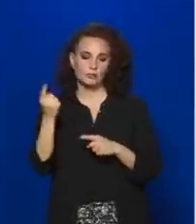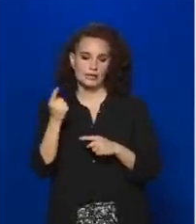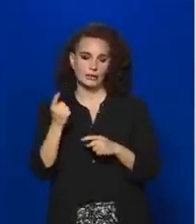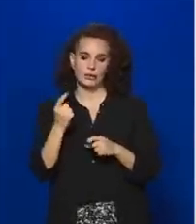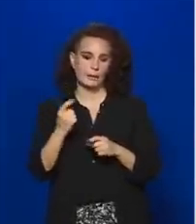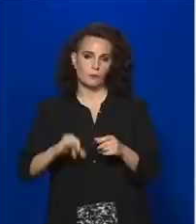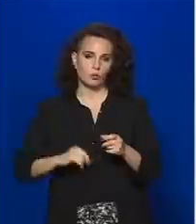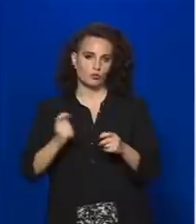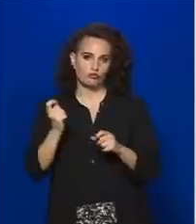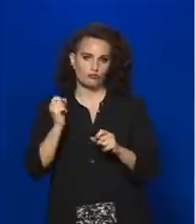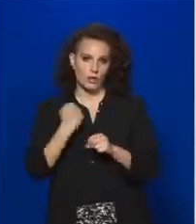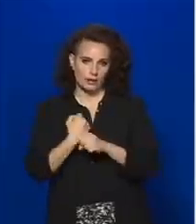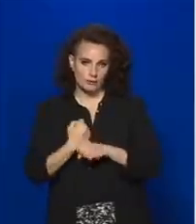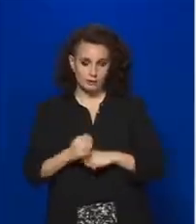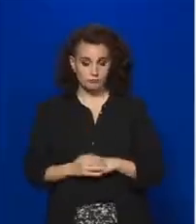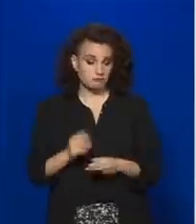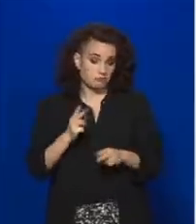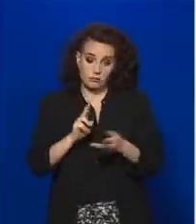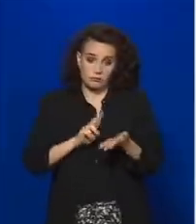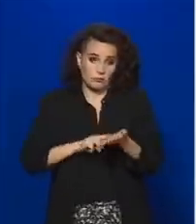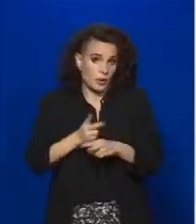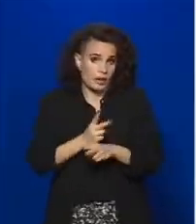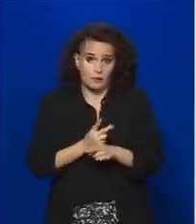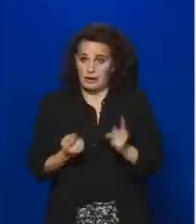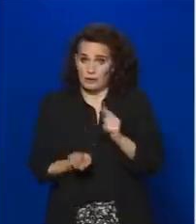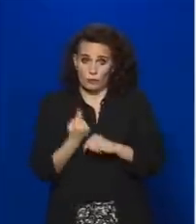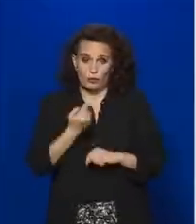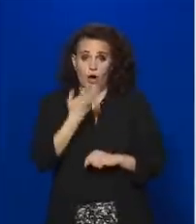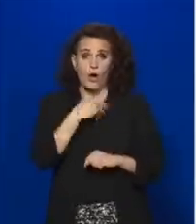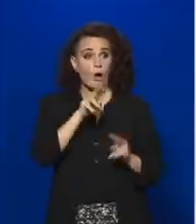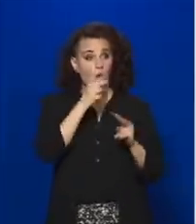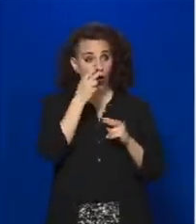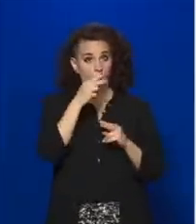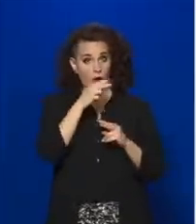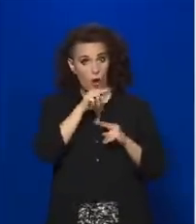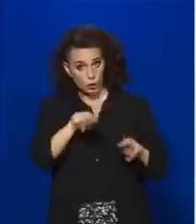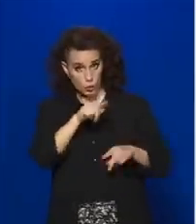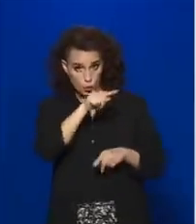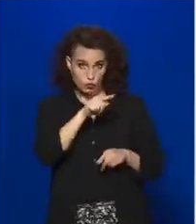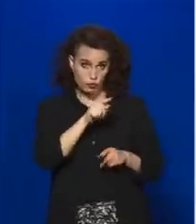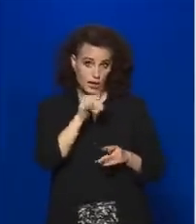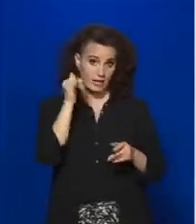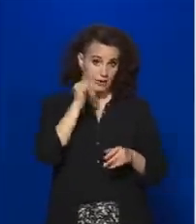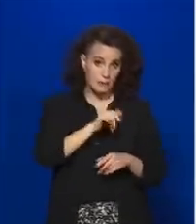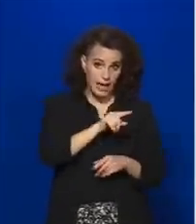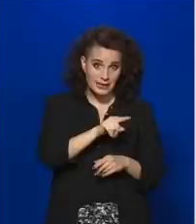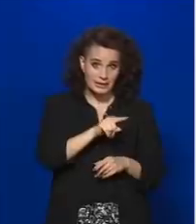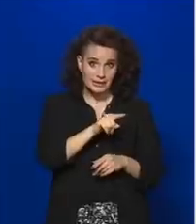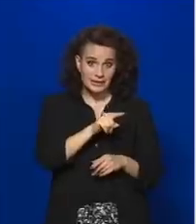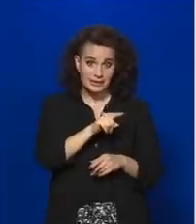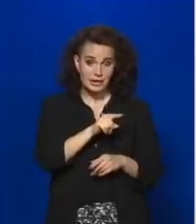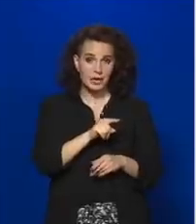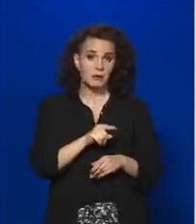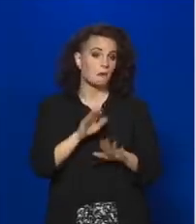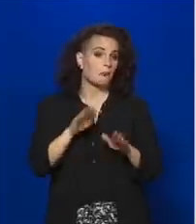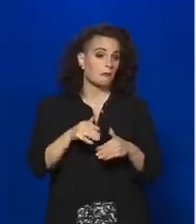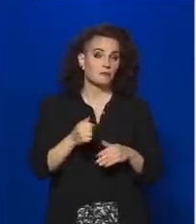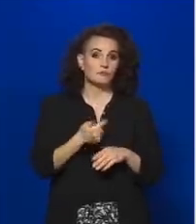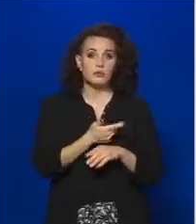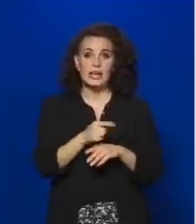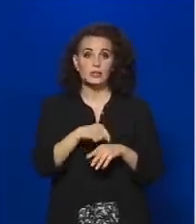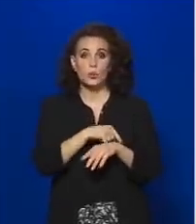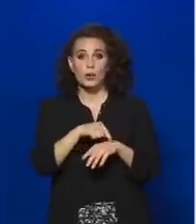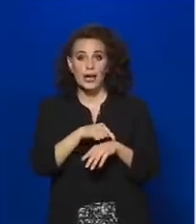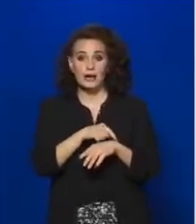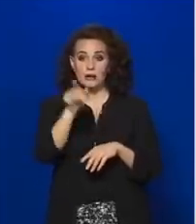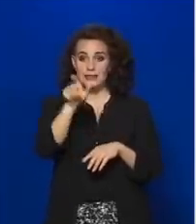Egy jogállamban ilyen előfordul, egy jogállamban, hogyha bármely hatóság hibázik, főleg, hogyha ez akár csak néhány órára is a személyi